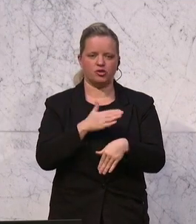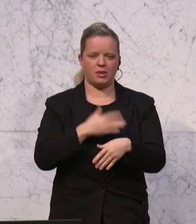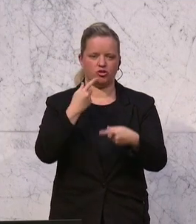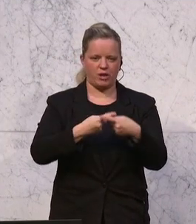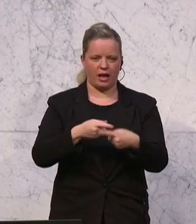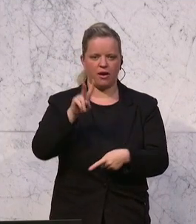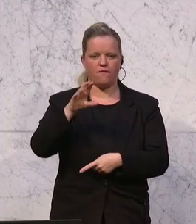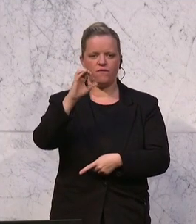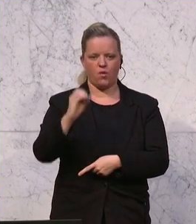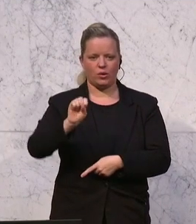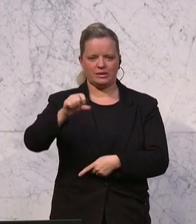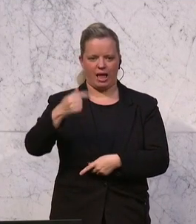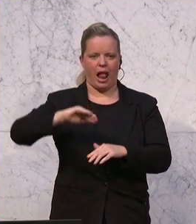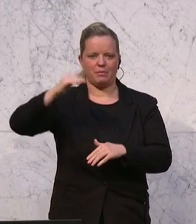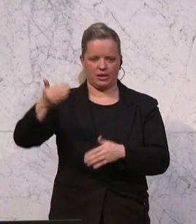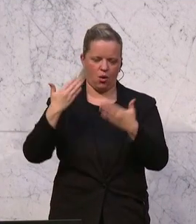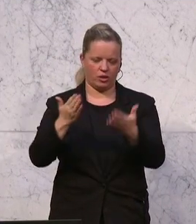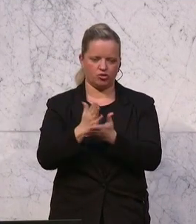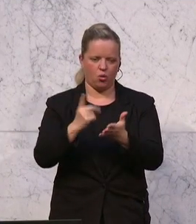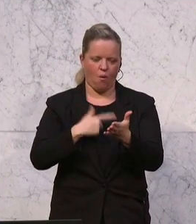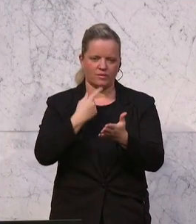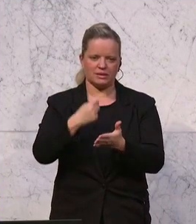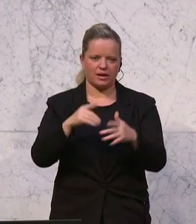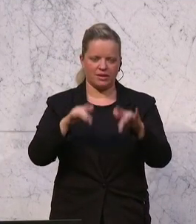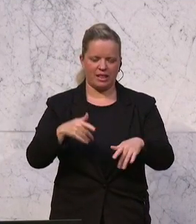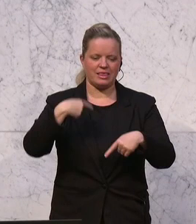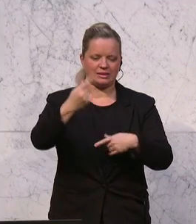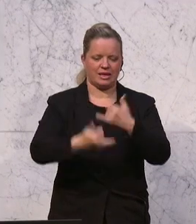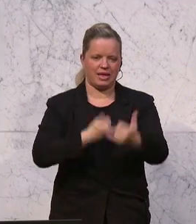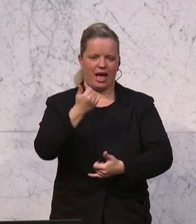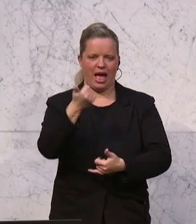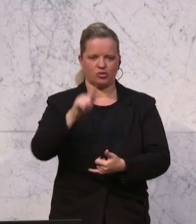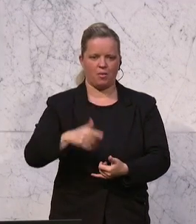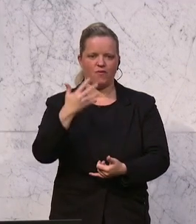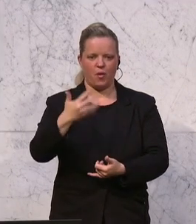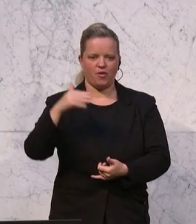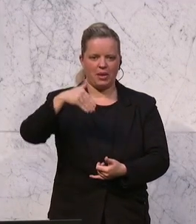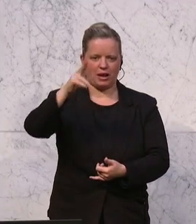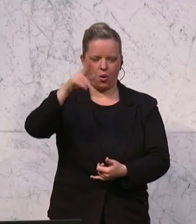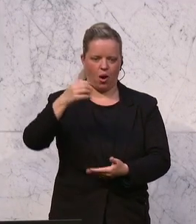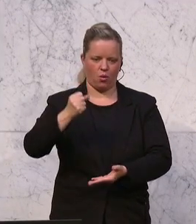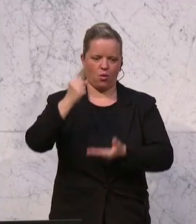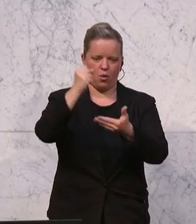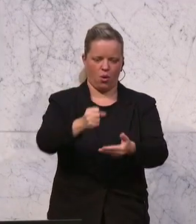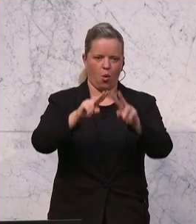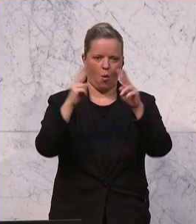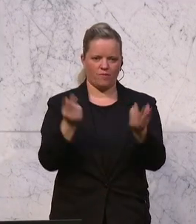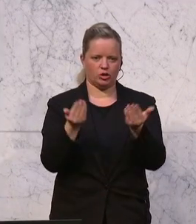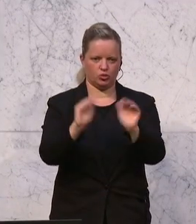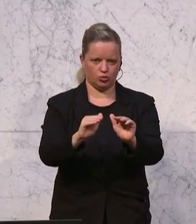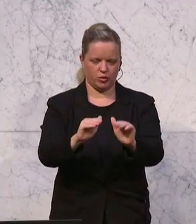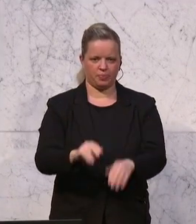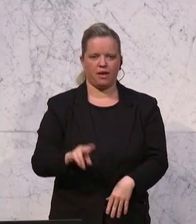Vöstalpine, weil heute schon ein paar Meter Annahme gefallen ist, investiert er jetzt in den nächsten Jahren 1,5 Milliarden Euro in den Umweltschutz. Die